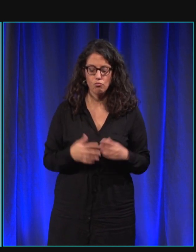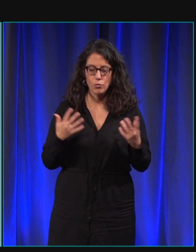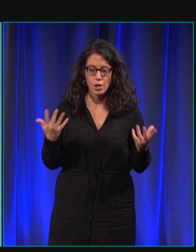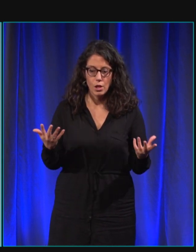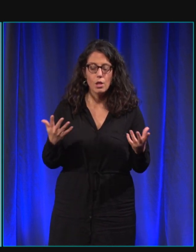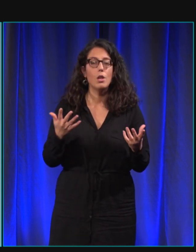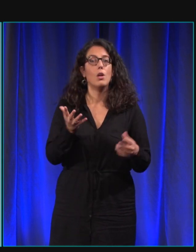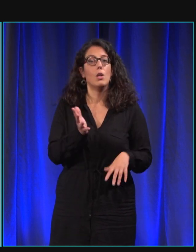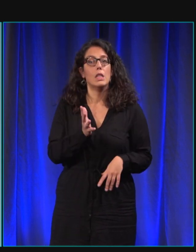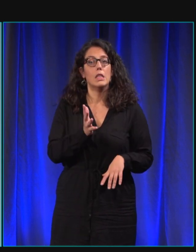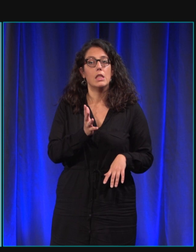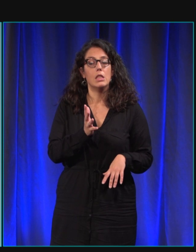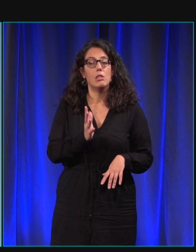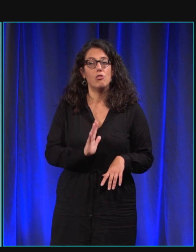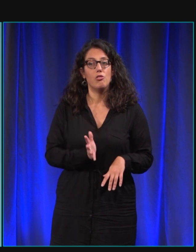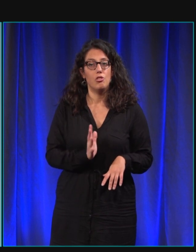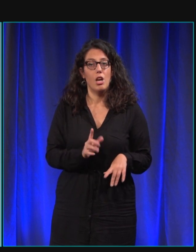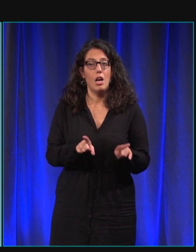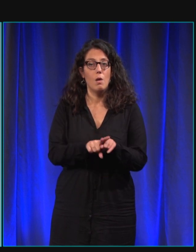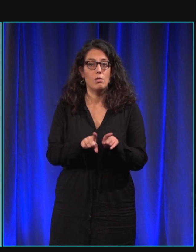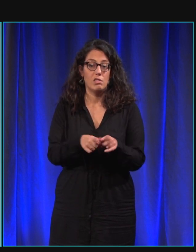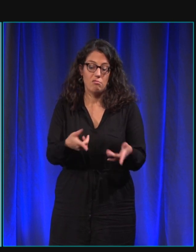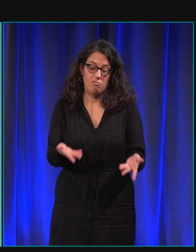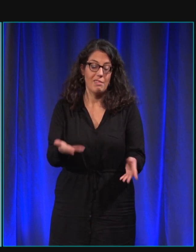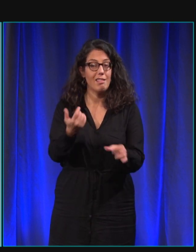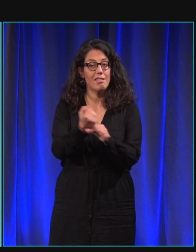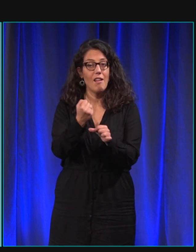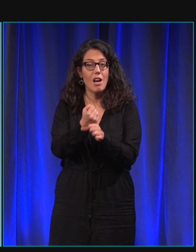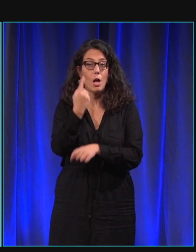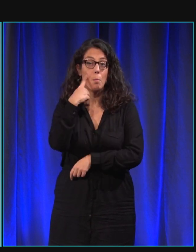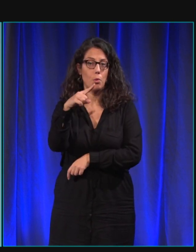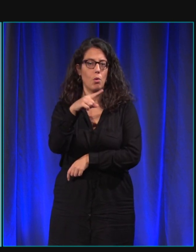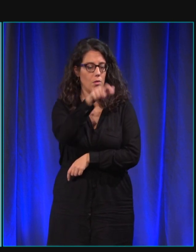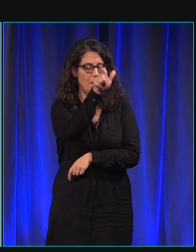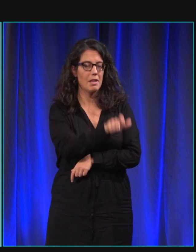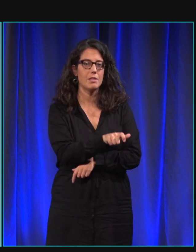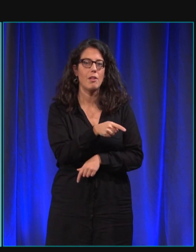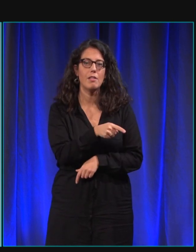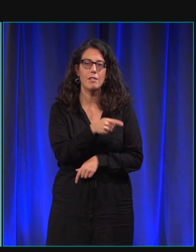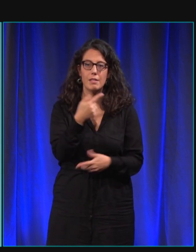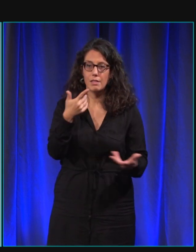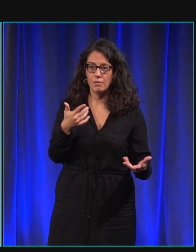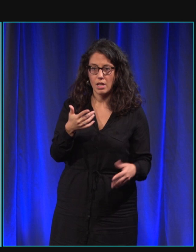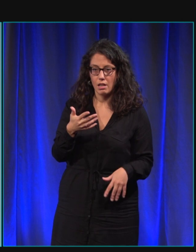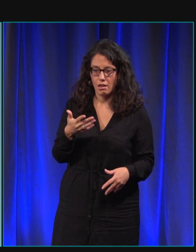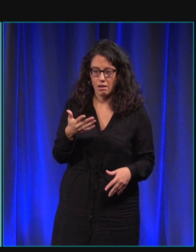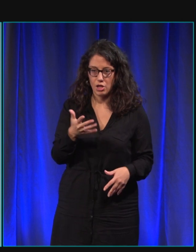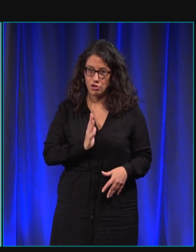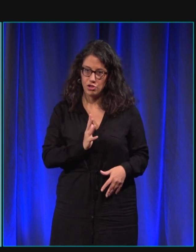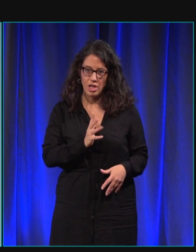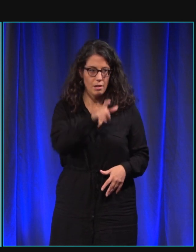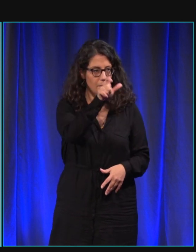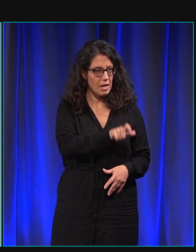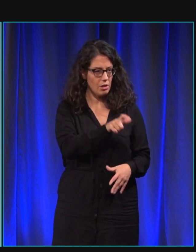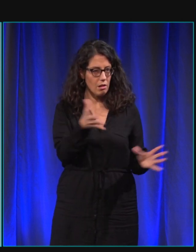Le chien va travailler pour la personne. C'est-à-dire que le chien, va créer et la personne vont créer un lien, vont